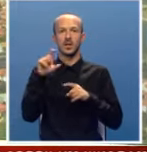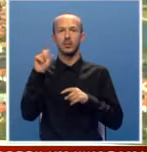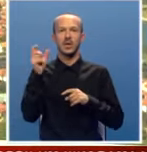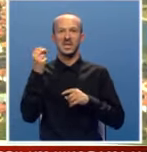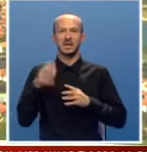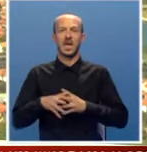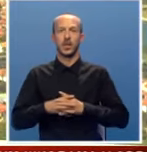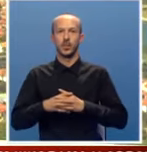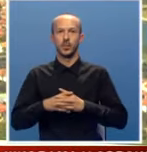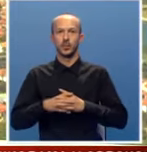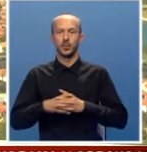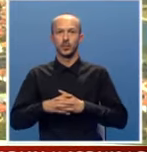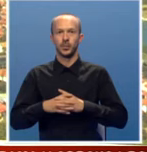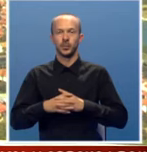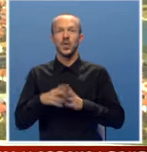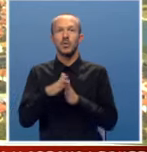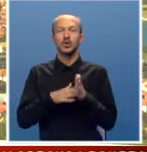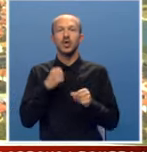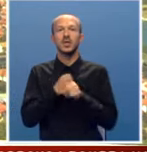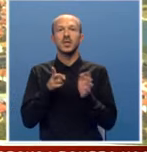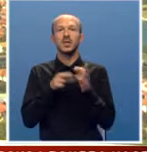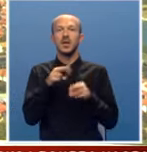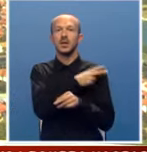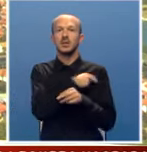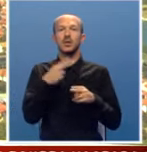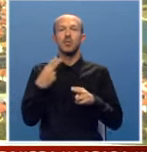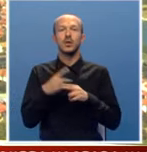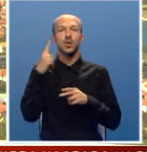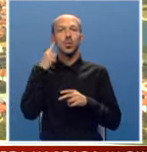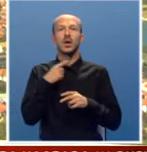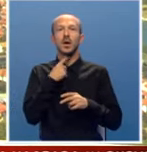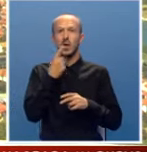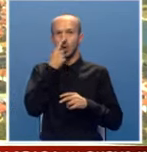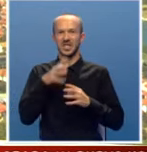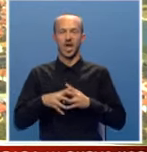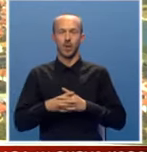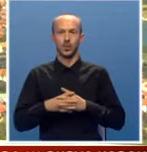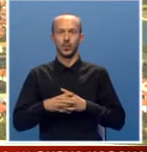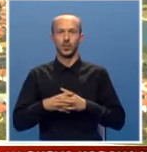kliničkom centru Republike Srpske. Počeo je da radi na klinici za bolesti uha, grla i nose.